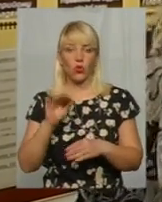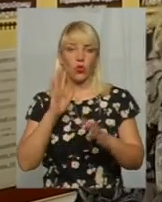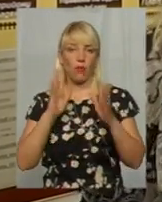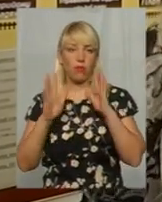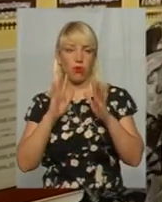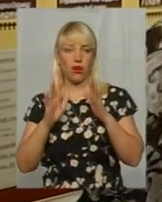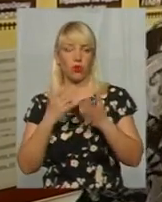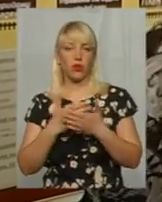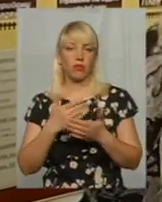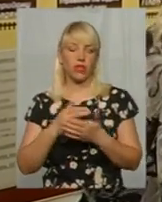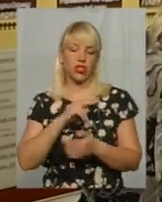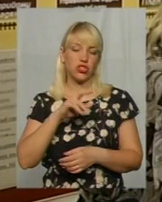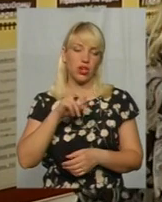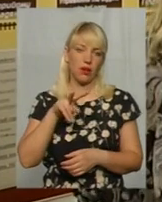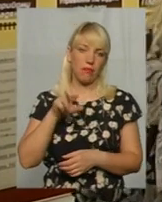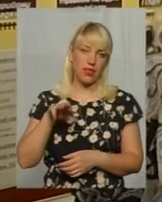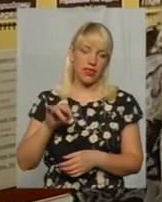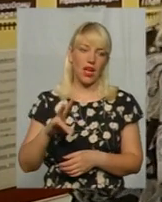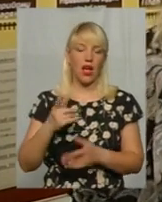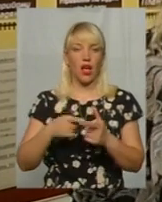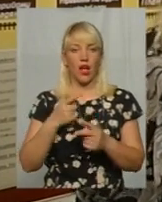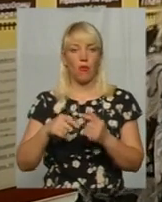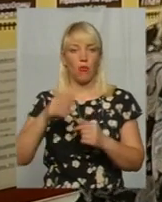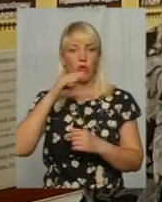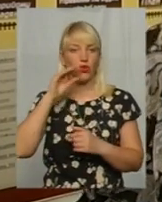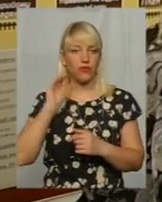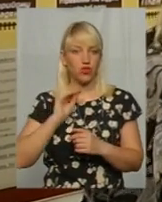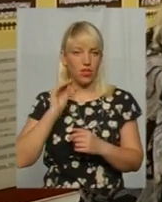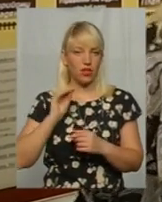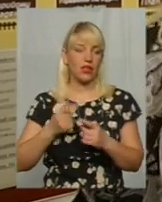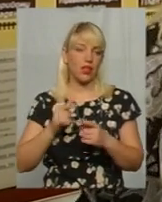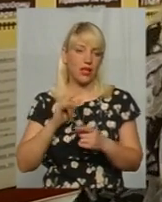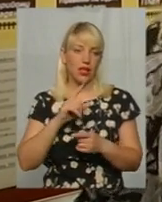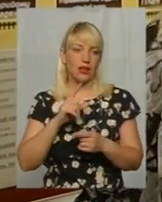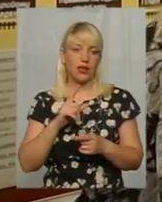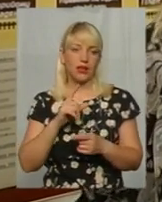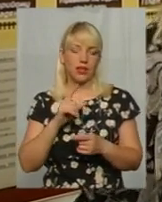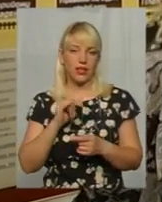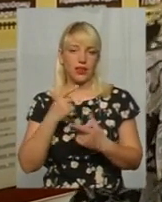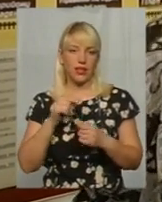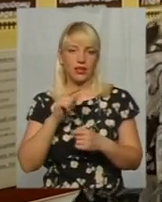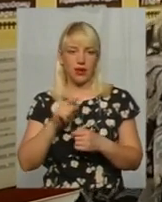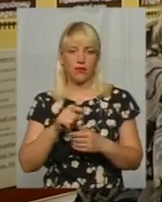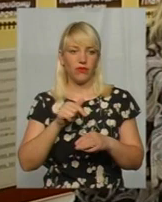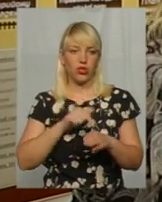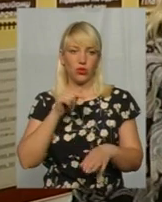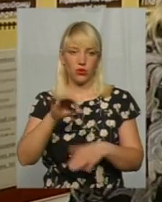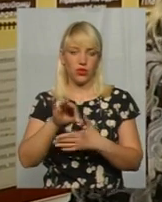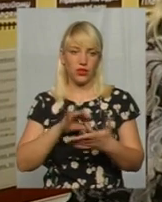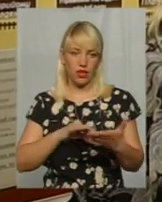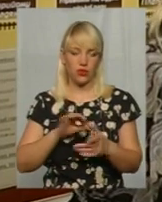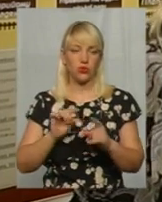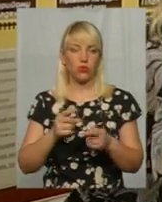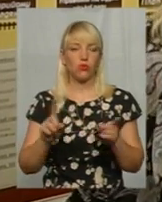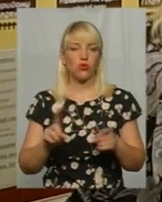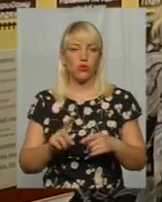наприклад, Чекмана і парк Шевченка, керівництва зеленого господарства, де відреагують зразу, тому